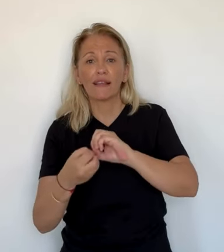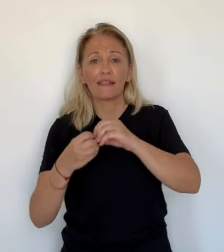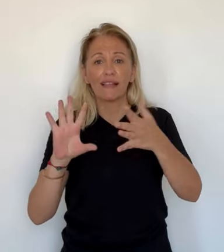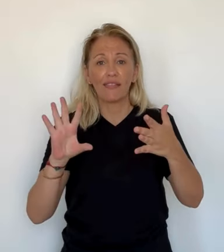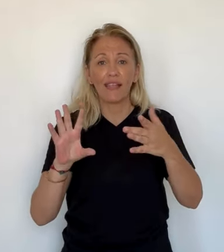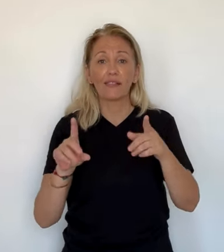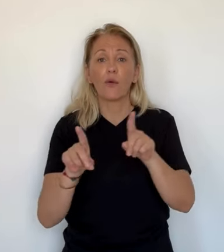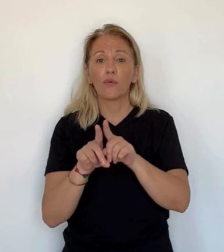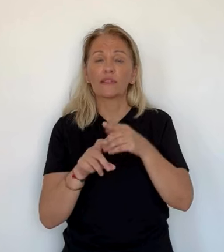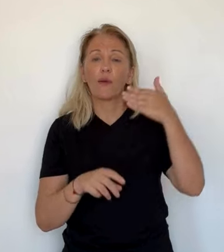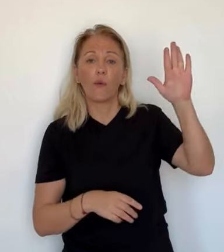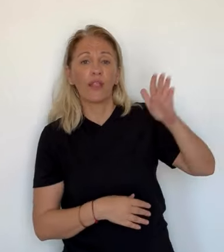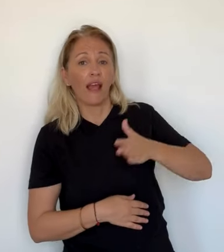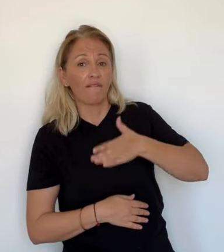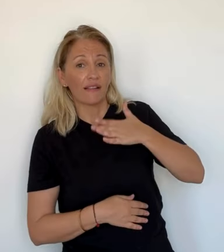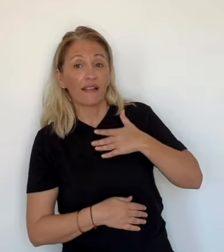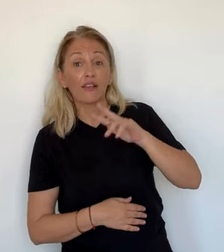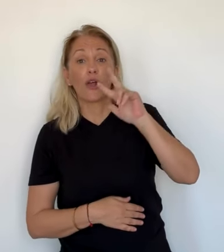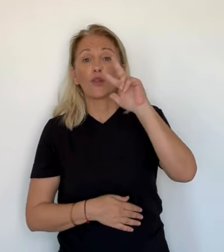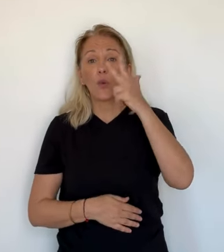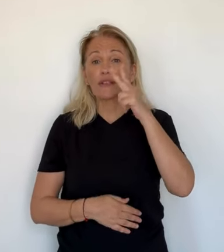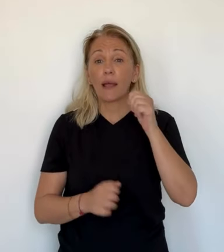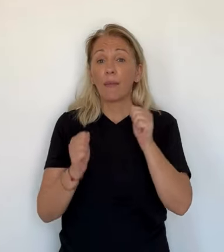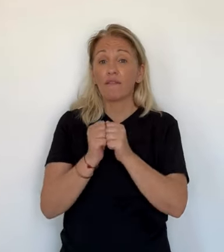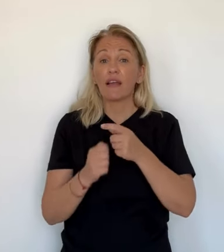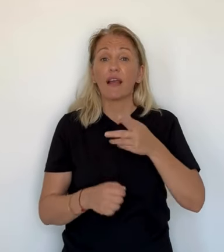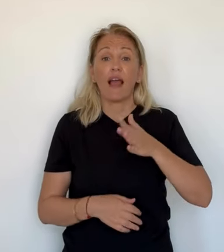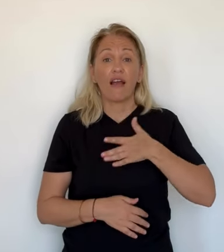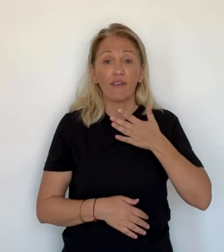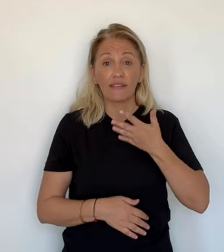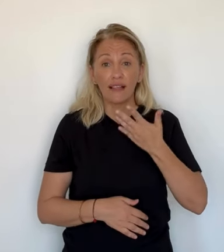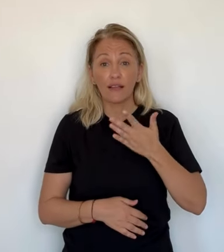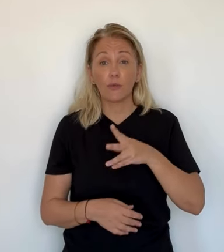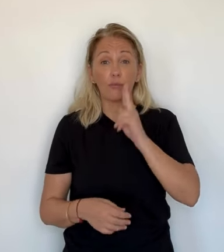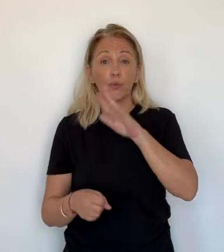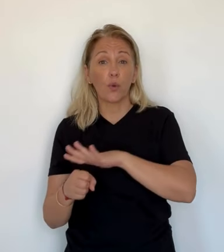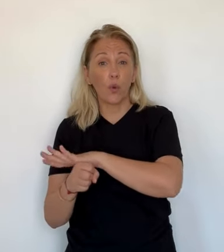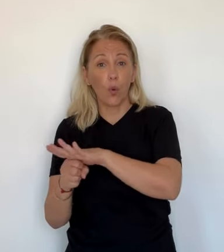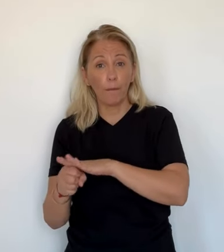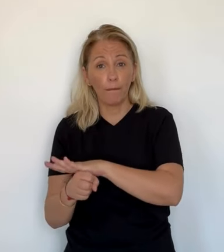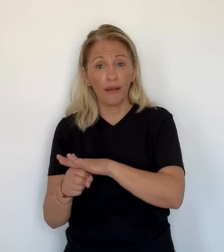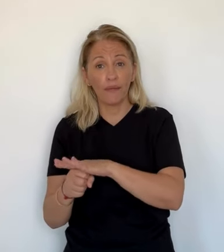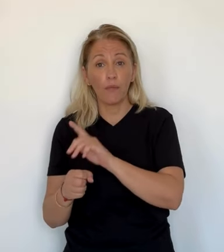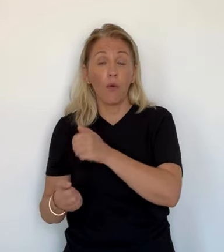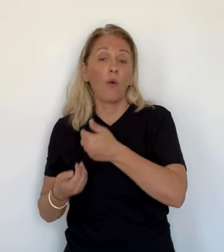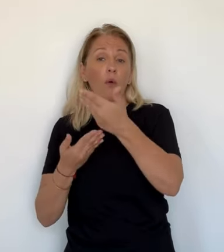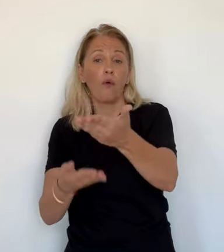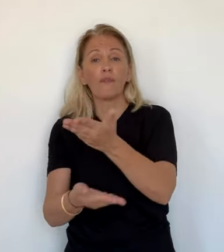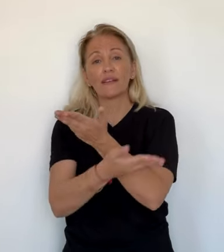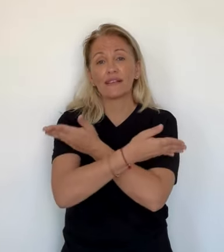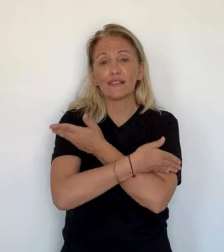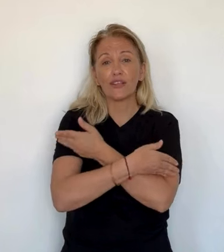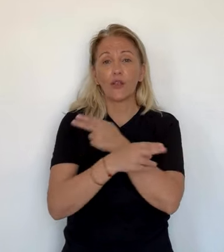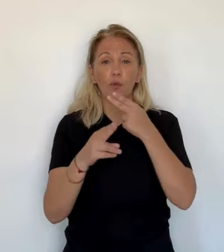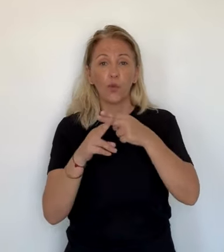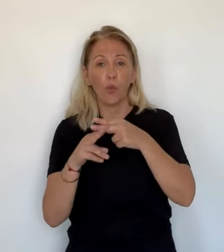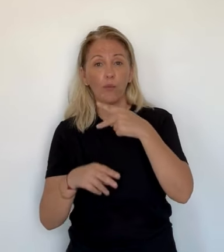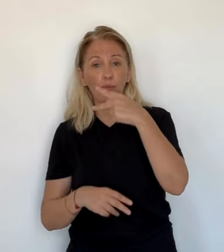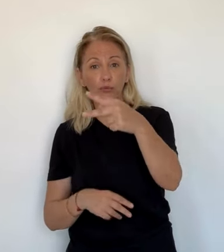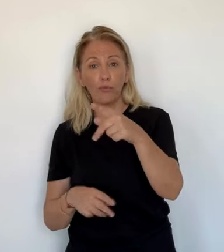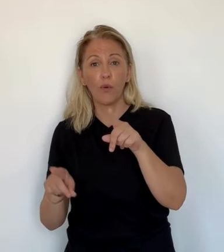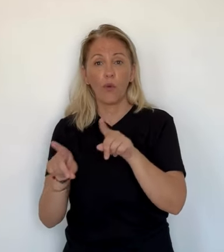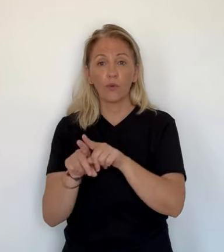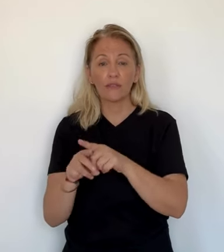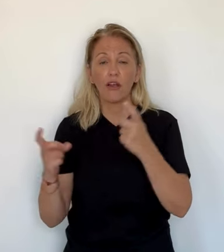boutique. Donc non numéro. Vous avez accès à des entraînements 3 au stade Armand-Caise qu'on définira et qu communiquera